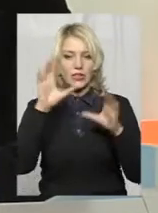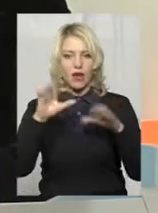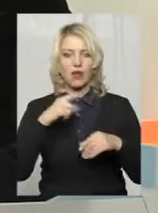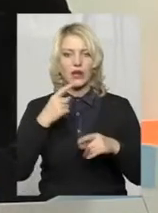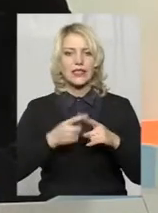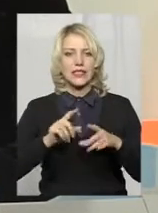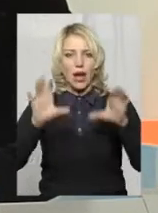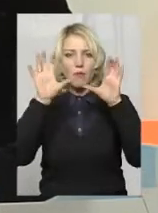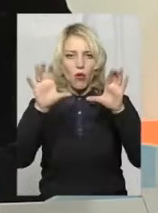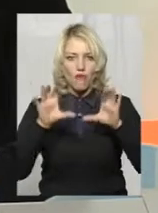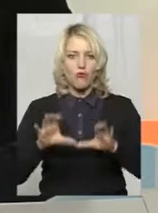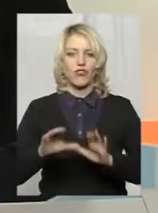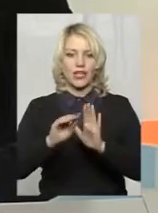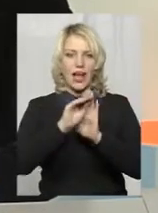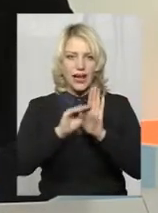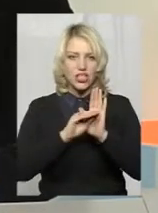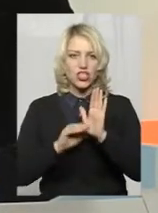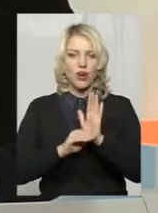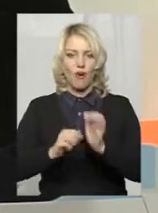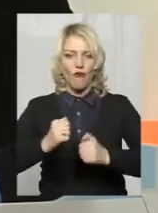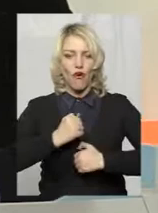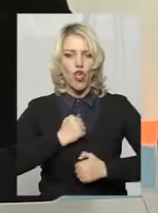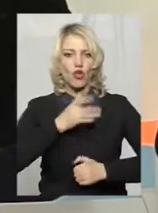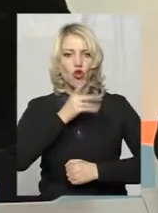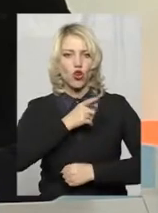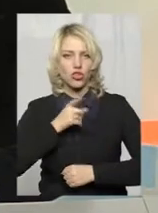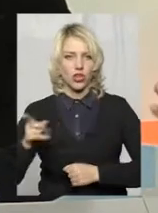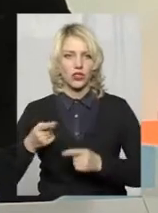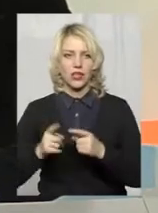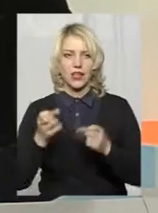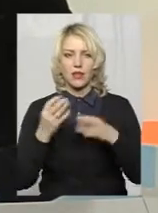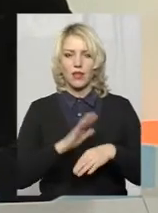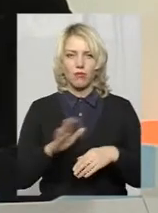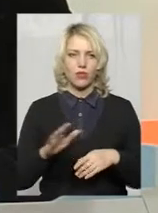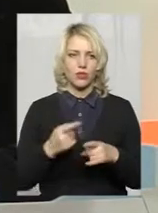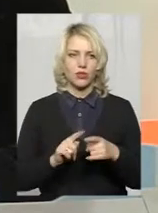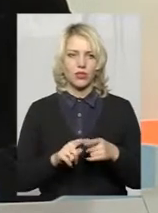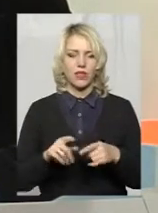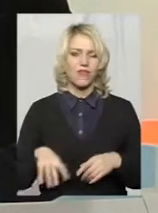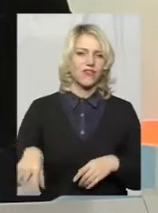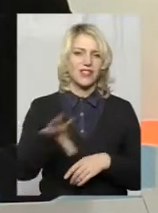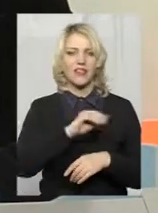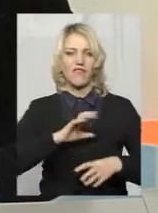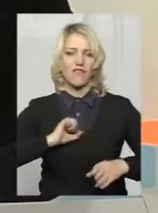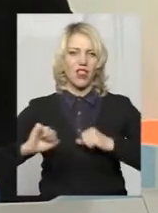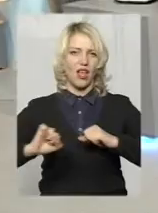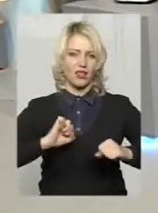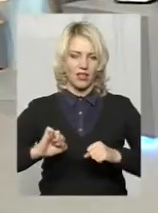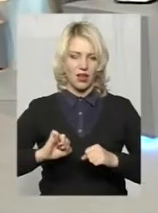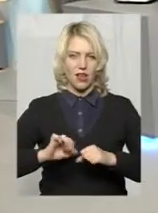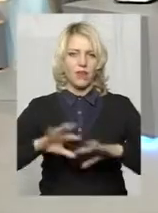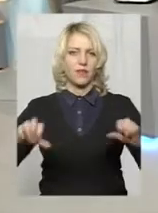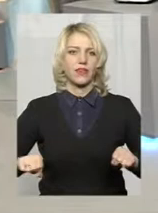це правовий режим воєнного часу. Це не просто режим якогось всевладдя військових, або президента, це виключно правовий режим,